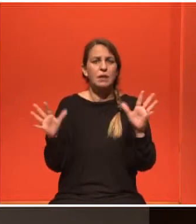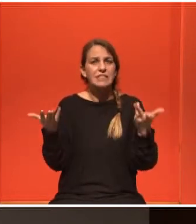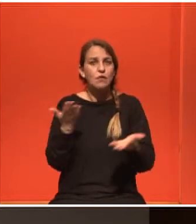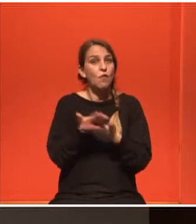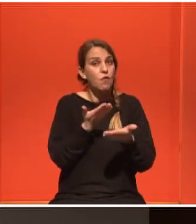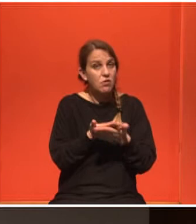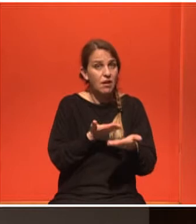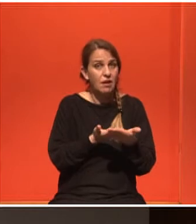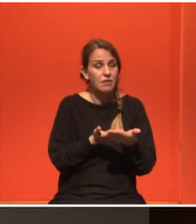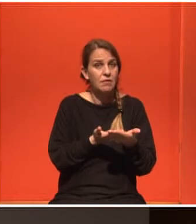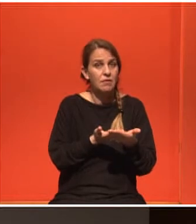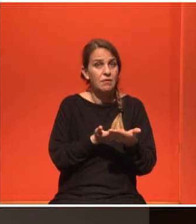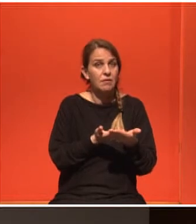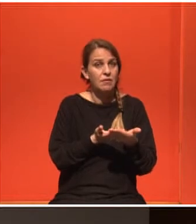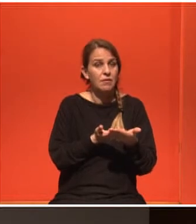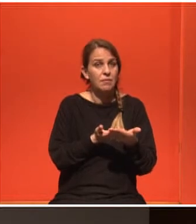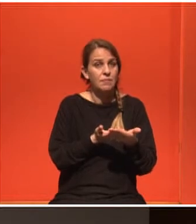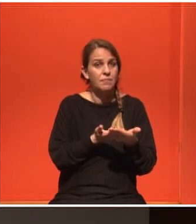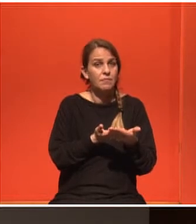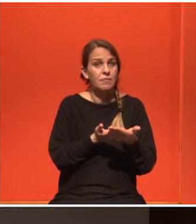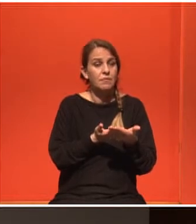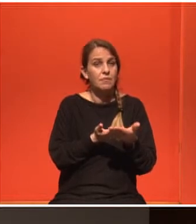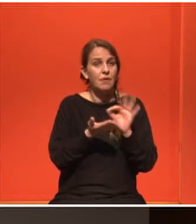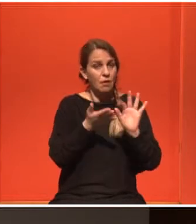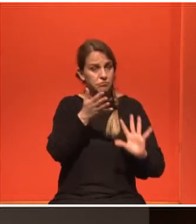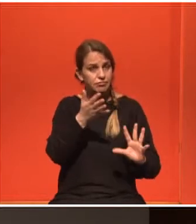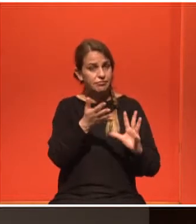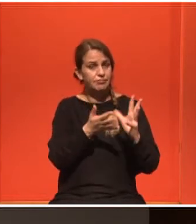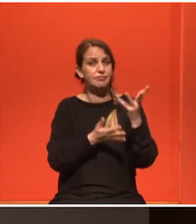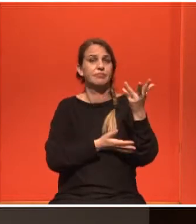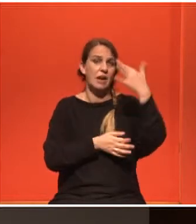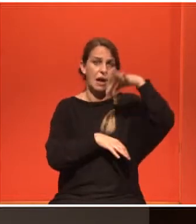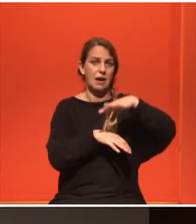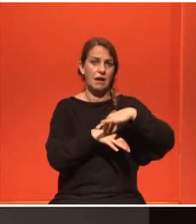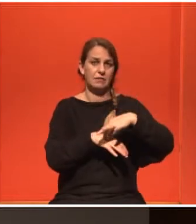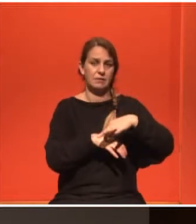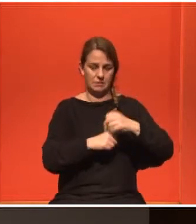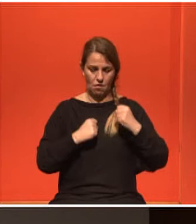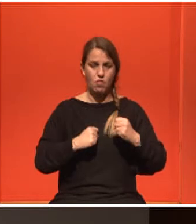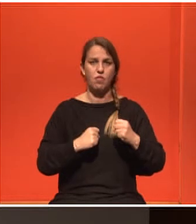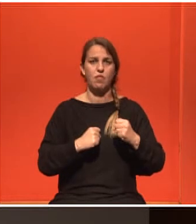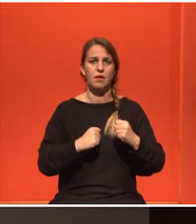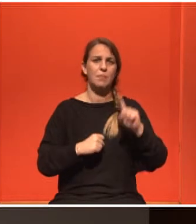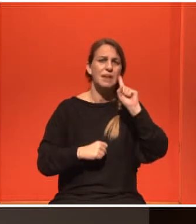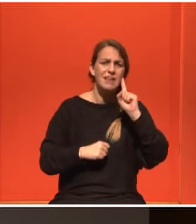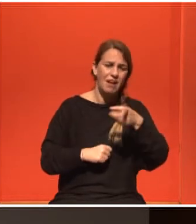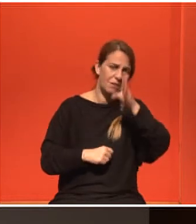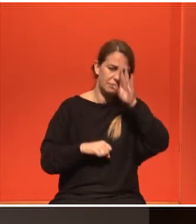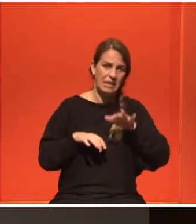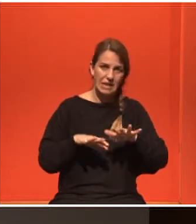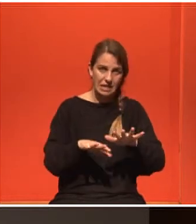βοηθήσει στη βελτίωση της κατάστασης του ανθρώπου, της γυναίκας η οποία